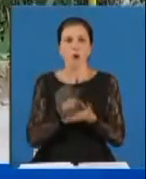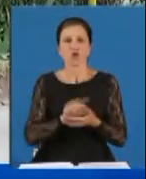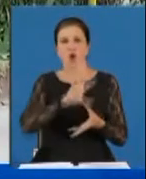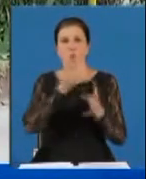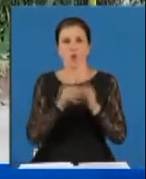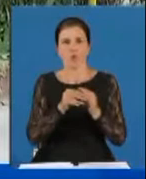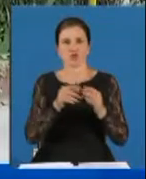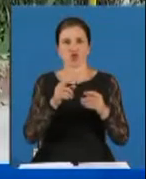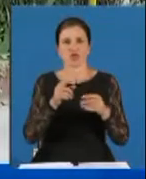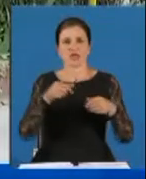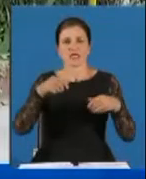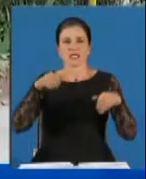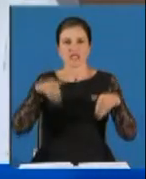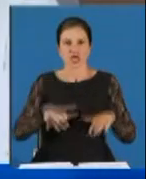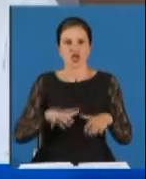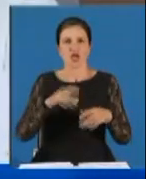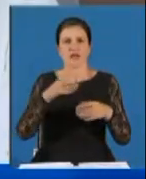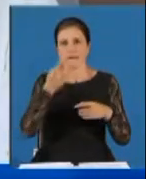заключение в ближайшее время.